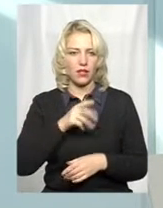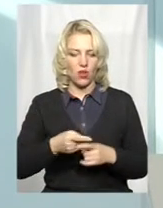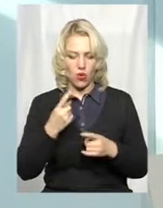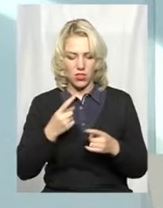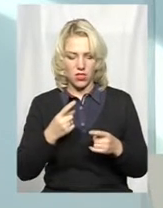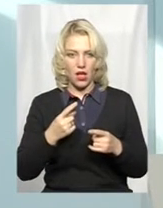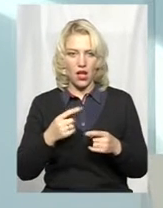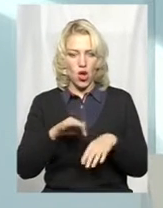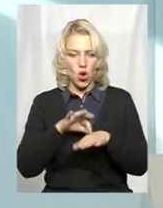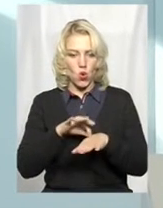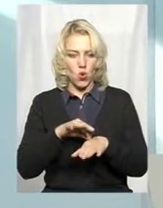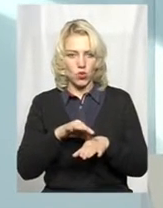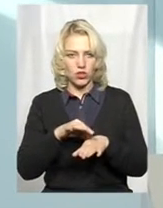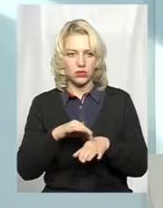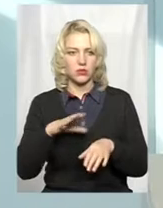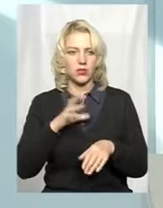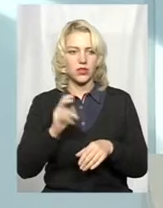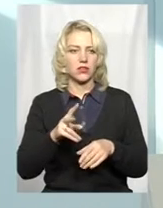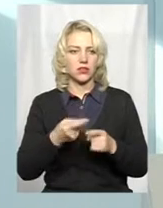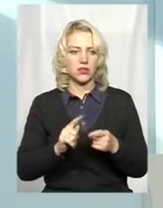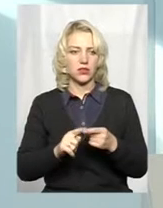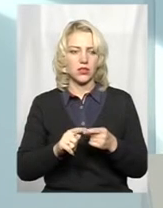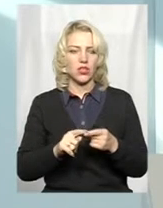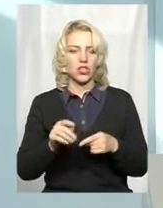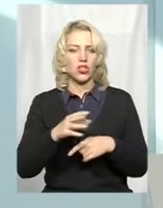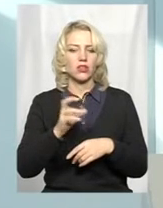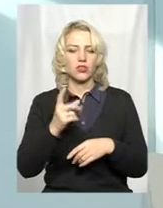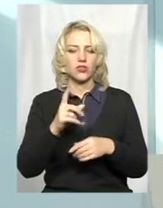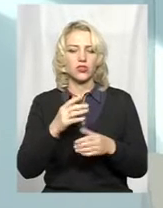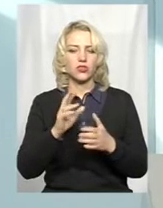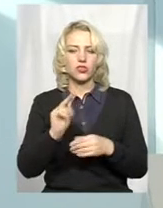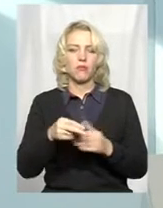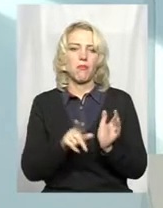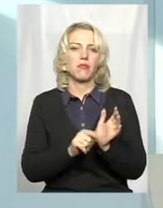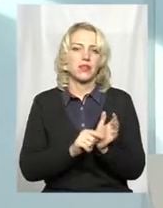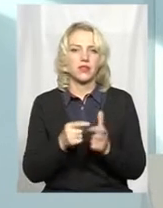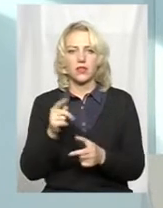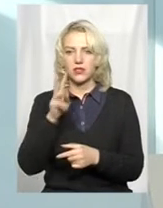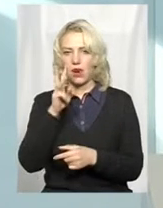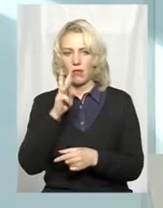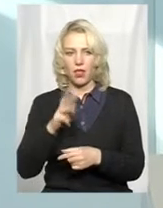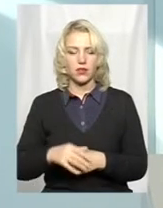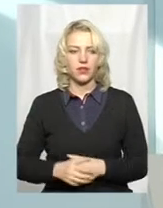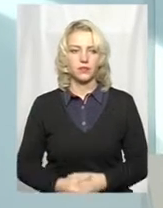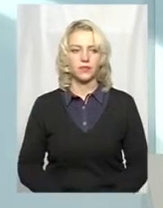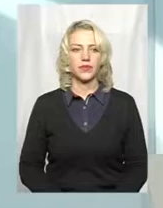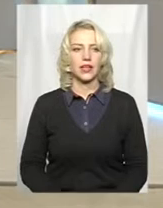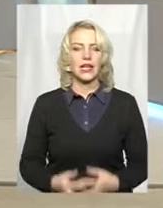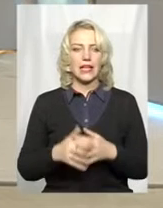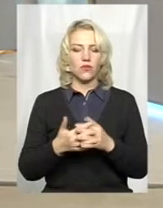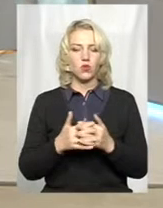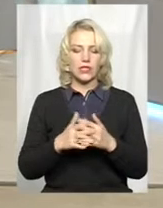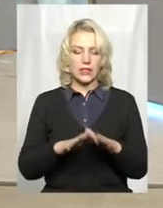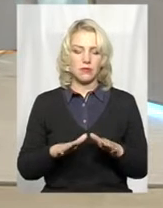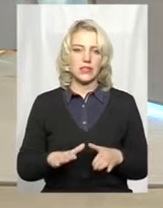шкурки лисиці була більша, ніж в багатьох була пенсія чи та ж сама зарплата в сільській місцевості, навіть і в